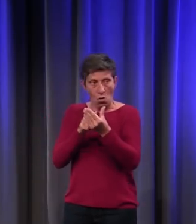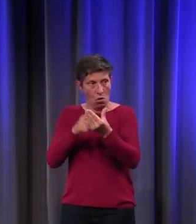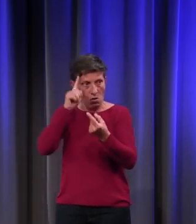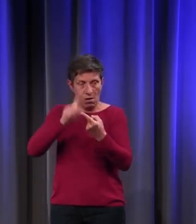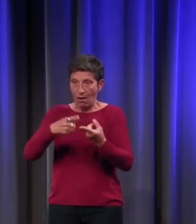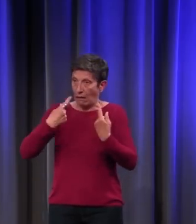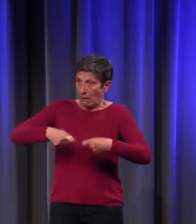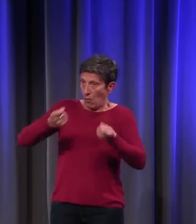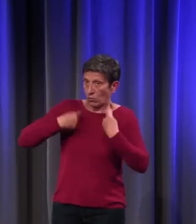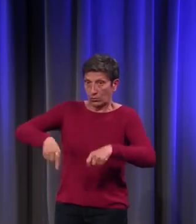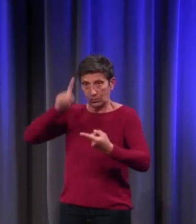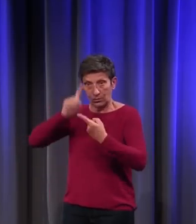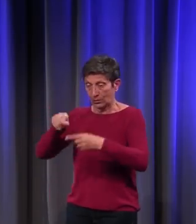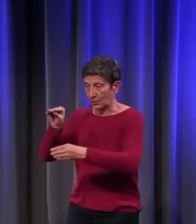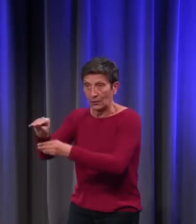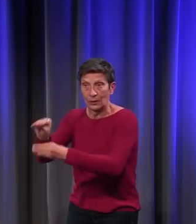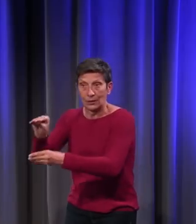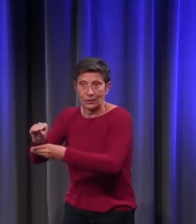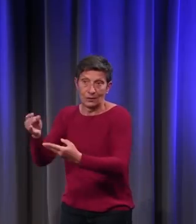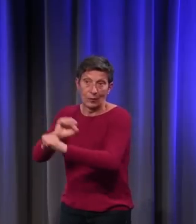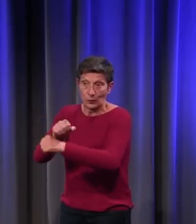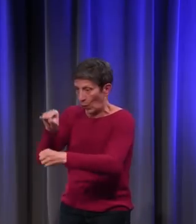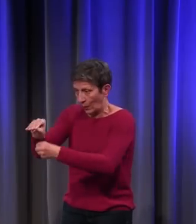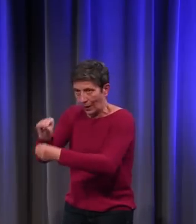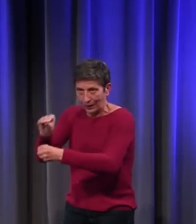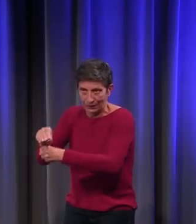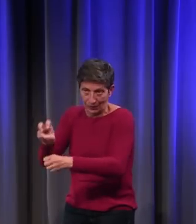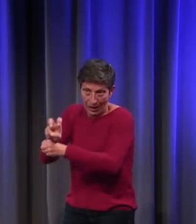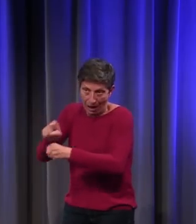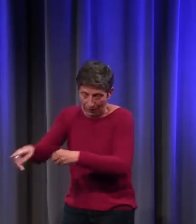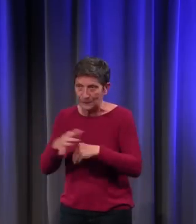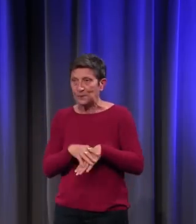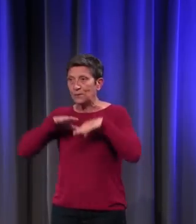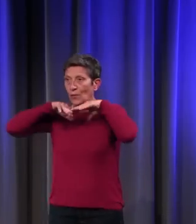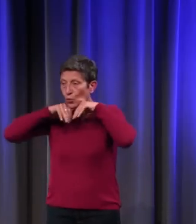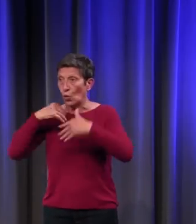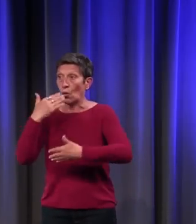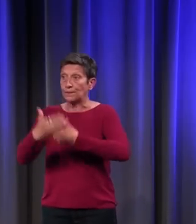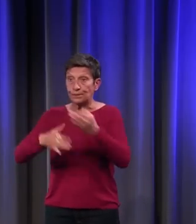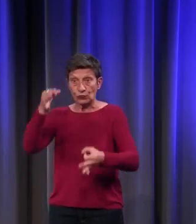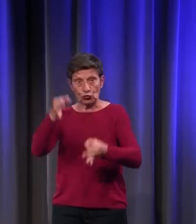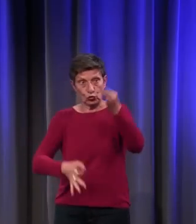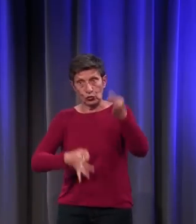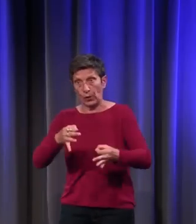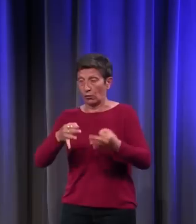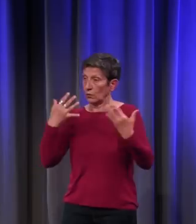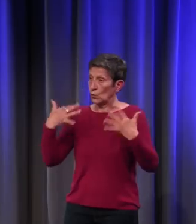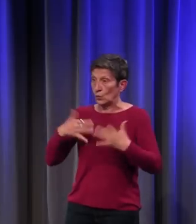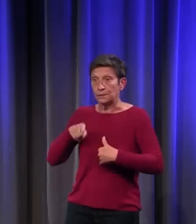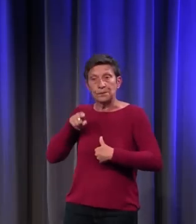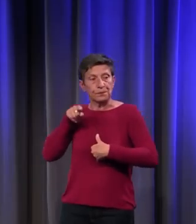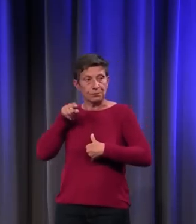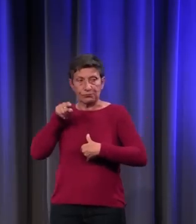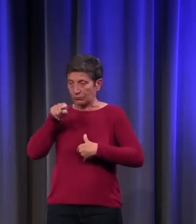faites pour nourrir et garder la truie. Puis, ce jugement extraordinaire, elle est condamnée à être traînée